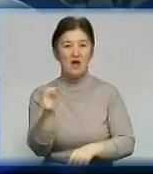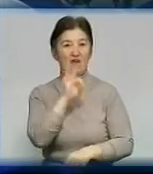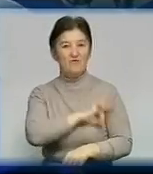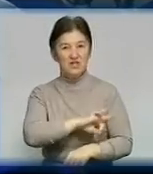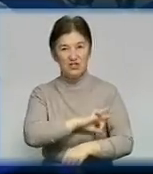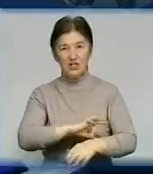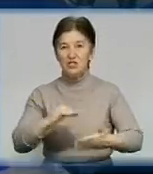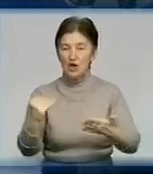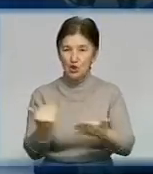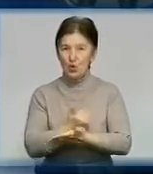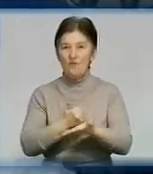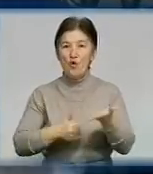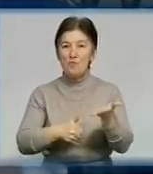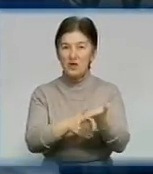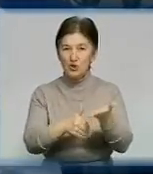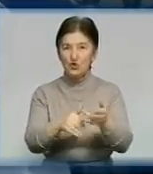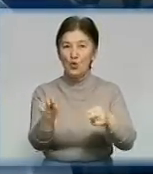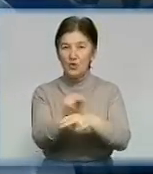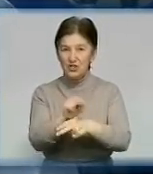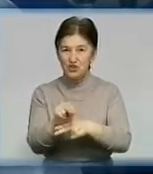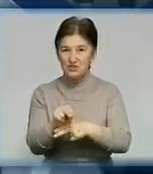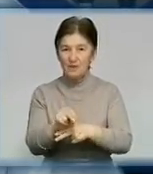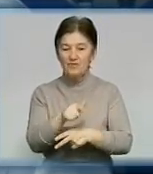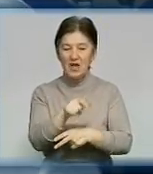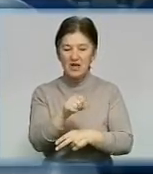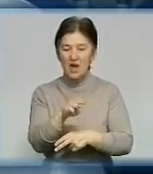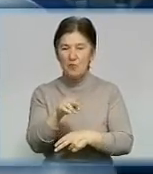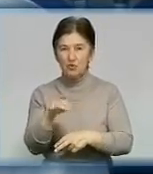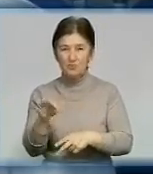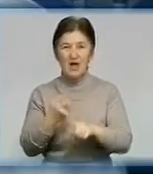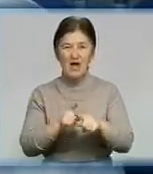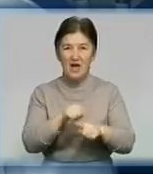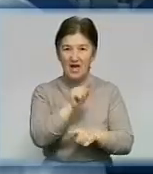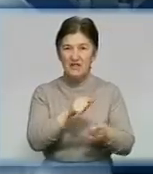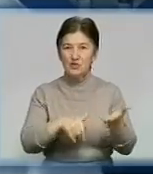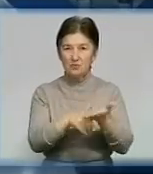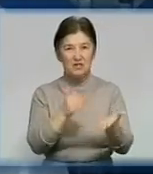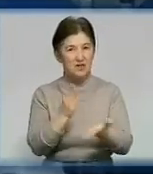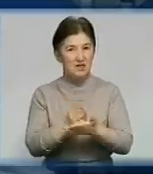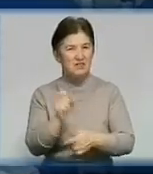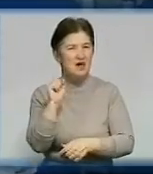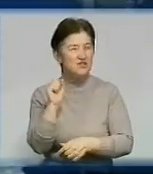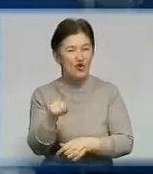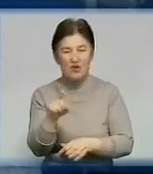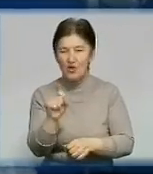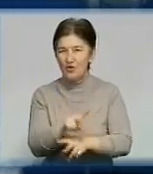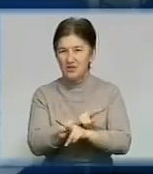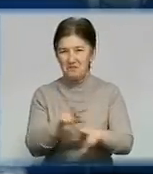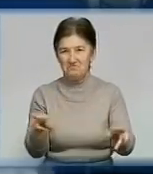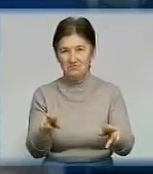нову методику лічення гемодіафільтрації. Цей метод є золотим стандартом лічення